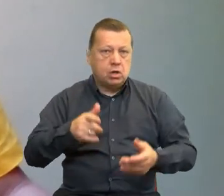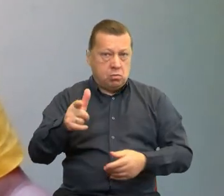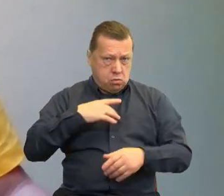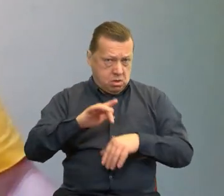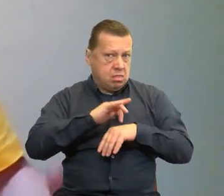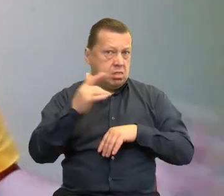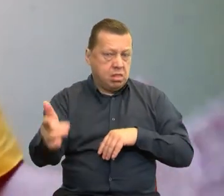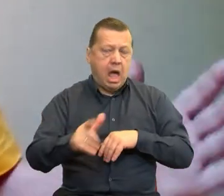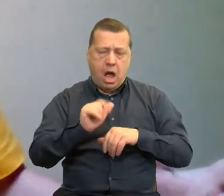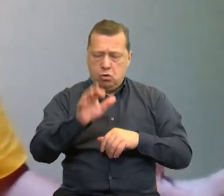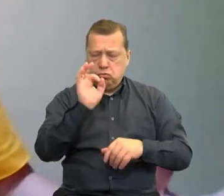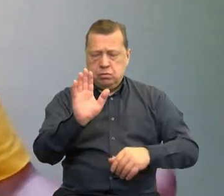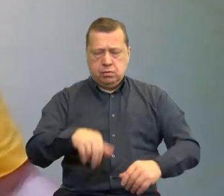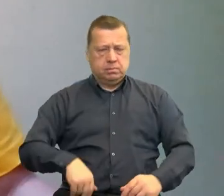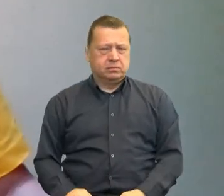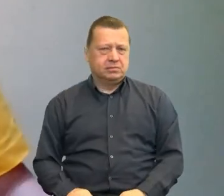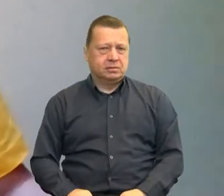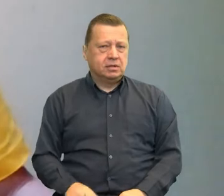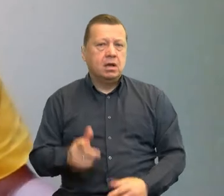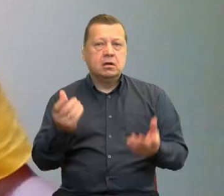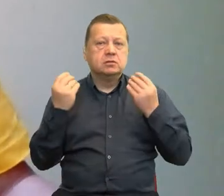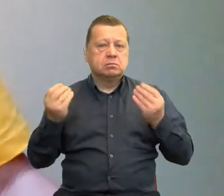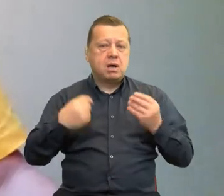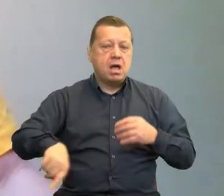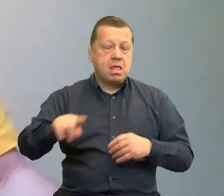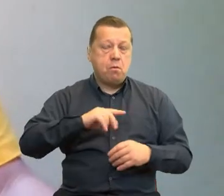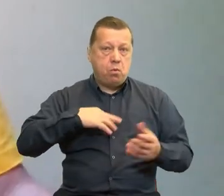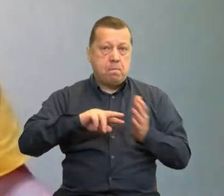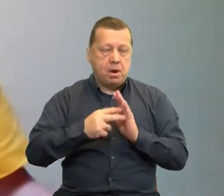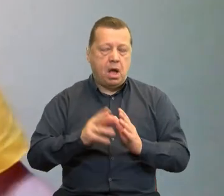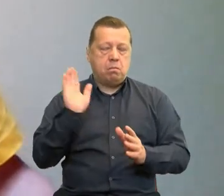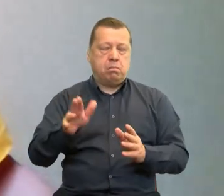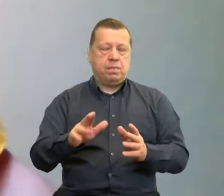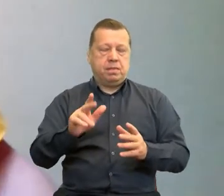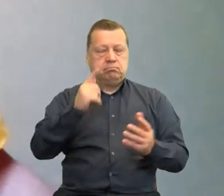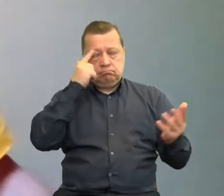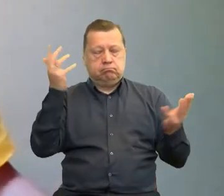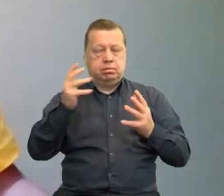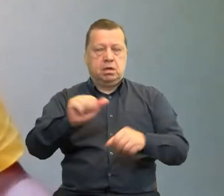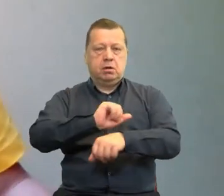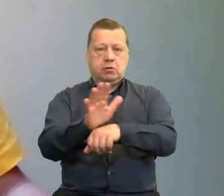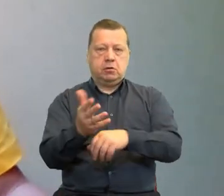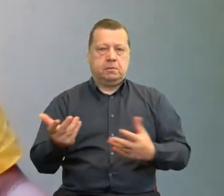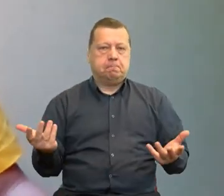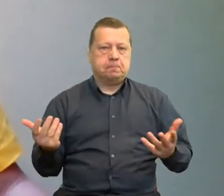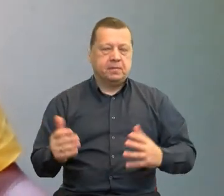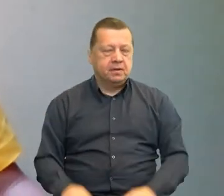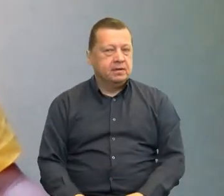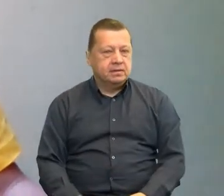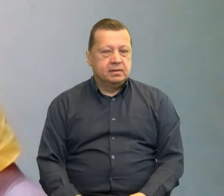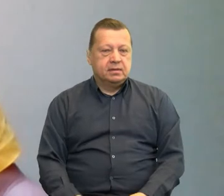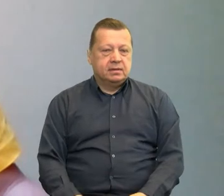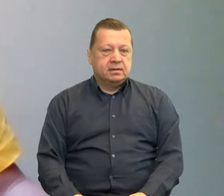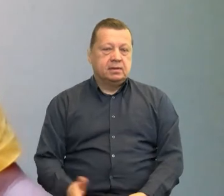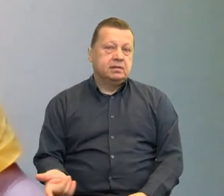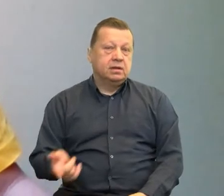zainwestowany czas. No i oczywiście świetnie zaplanowaliśmy, ale przyszła pandemia. Więc tutaj kolejny sposób na